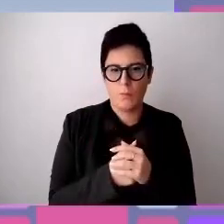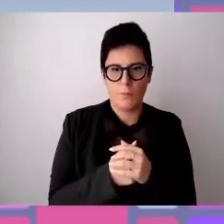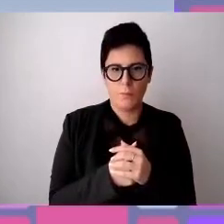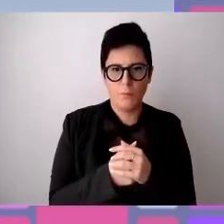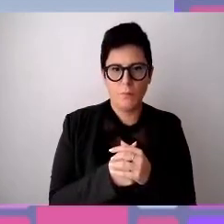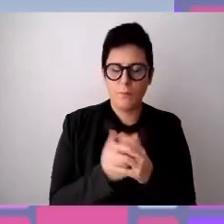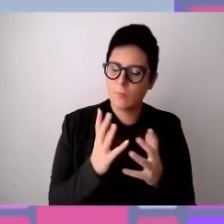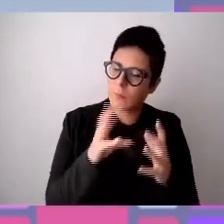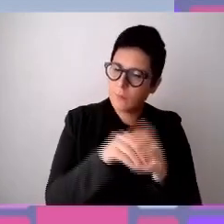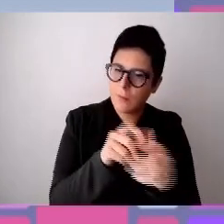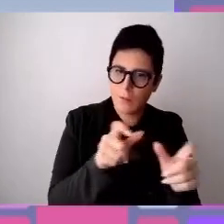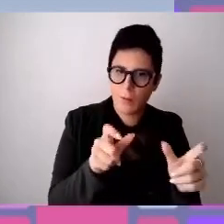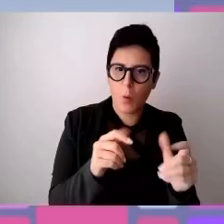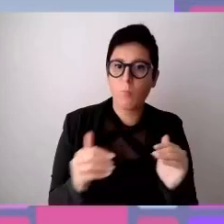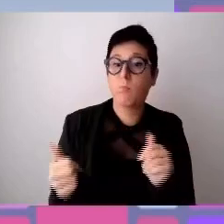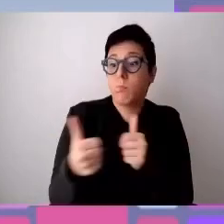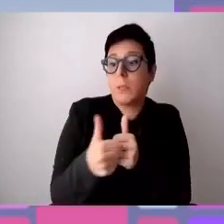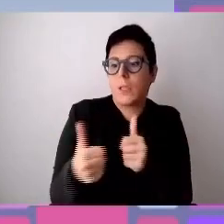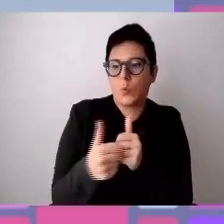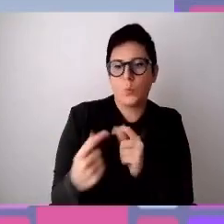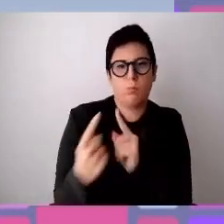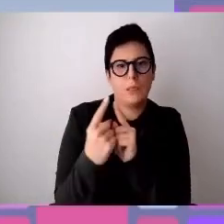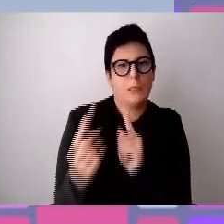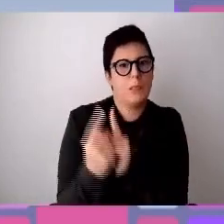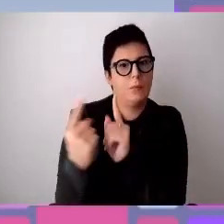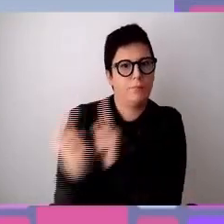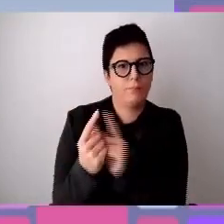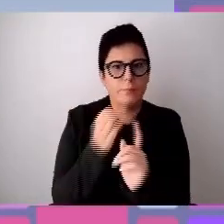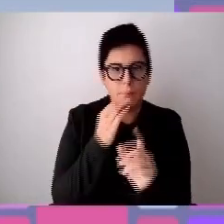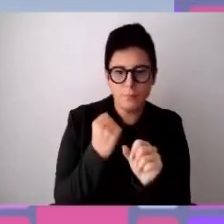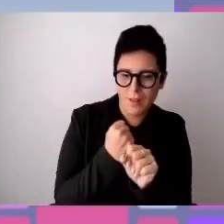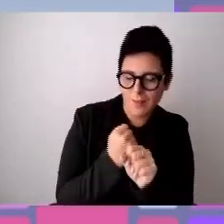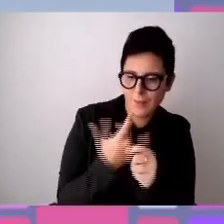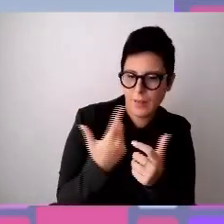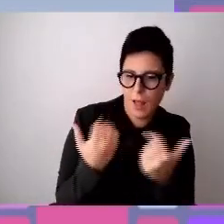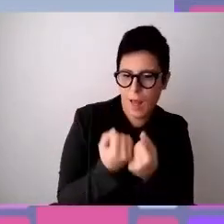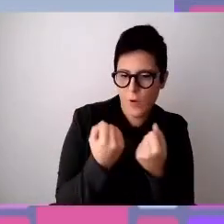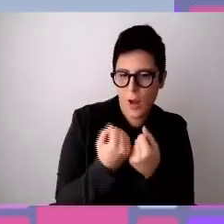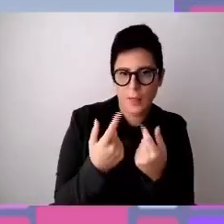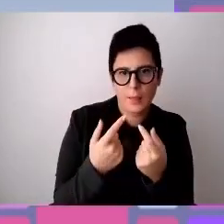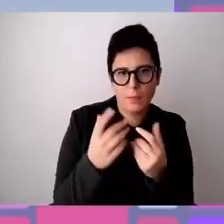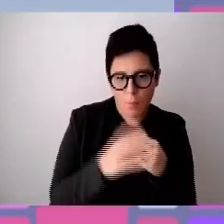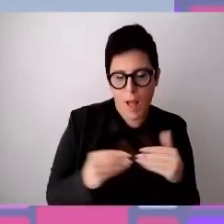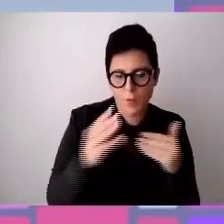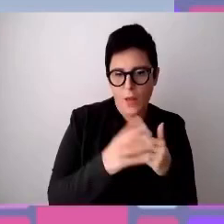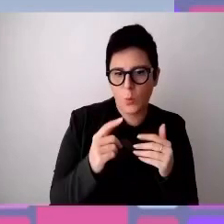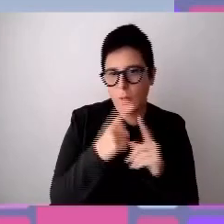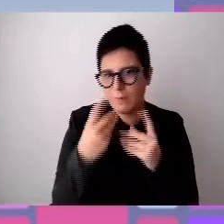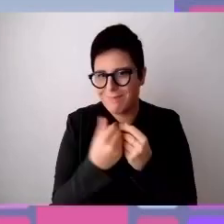meccanismo di peer to peer quindi con delle attività lavorative nel comparto manufatturiero